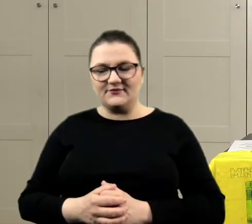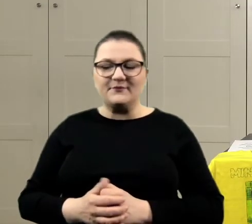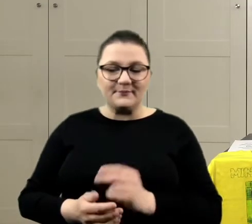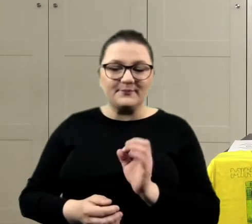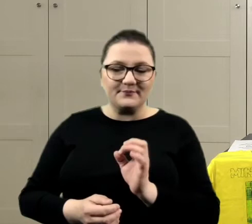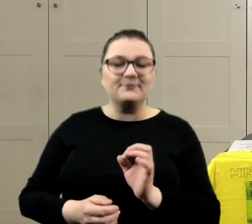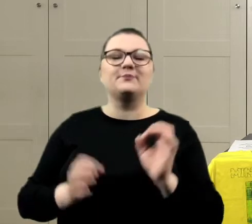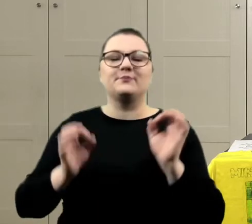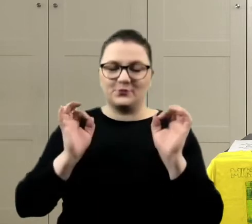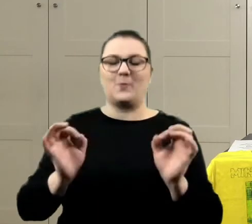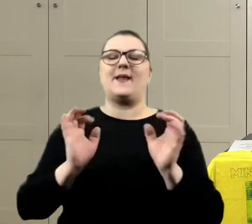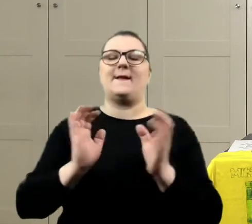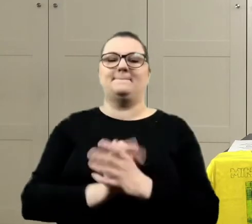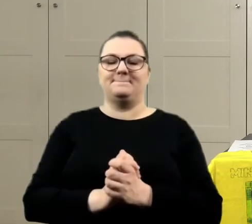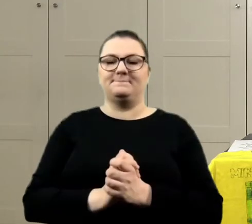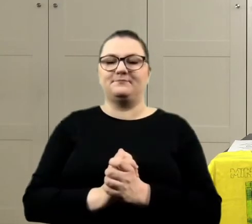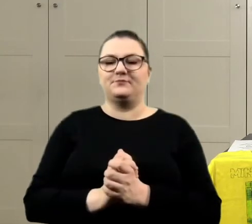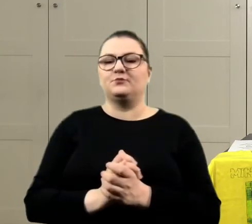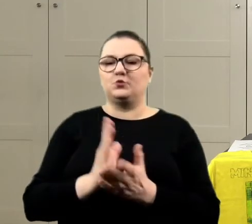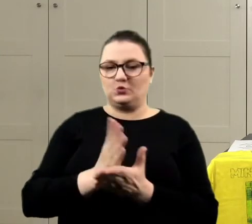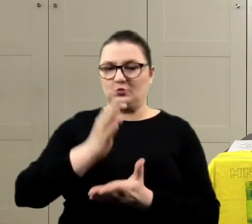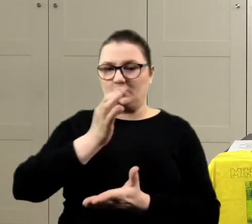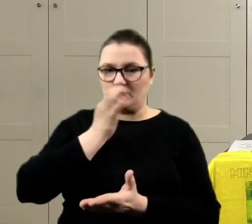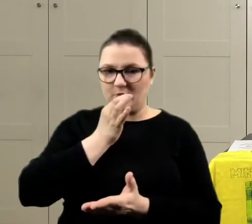Dobra. Poprawione trochę.